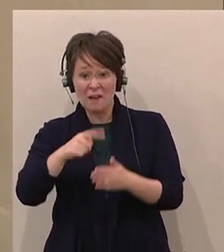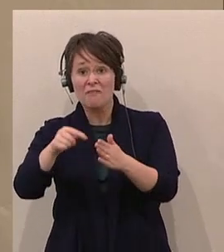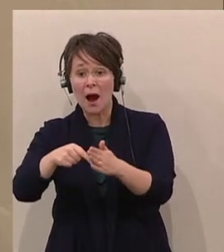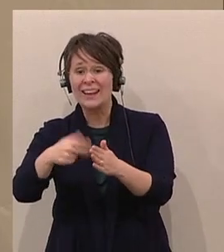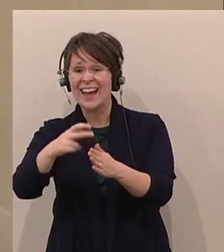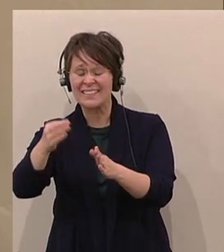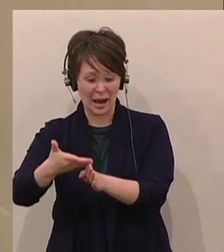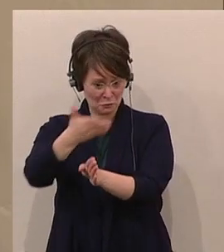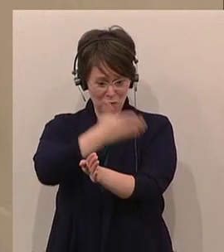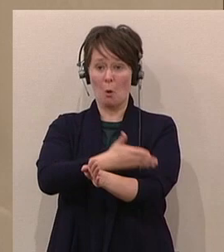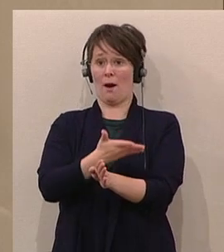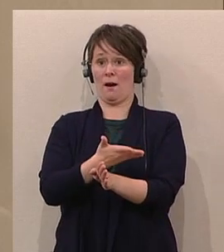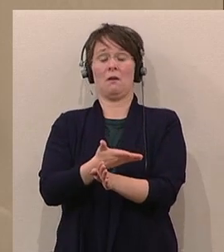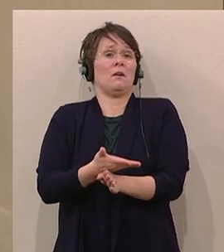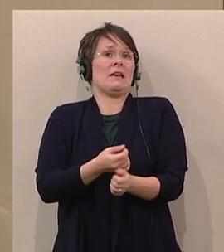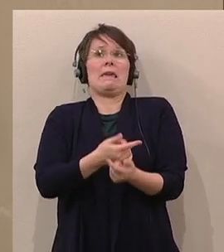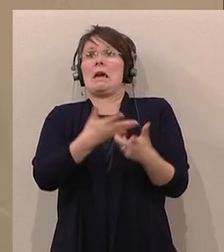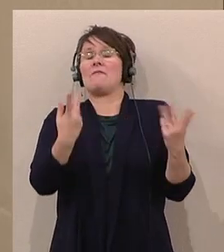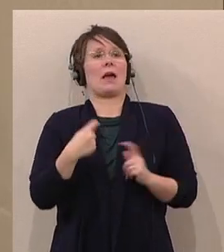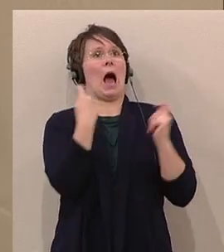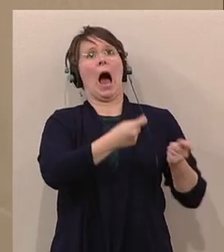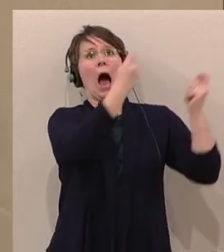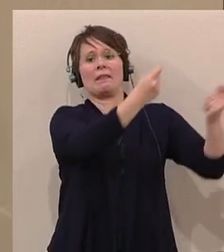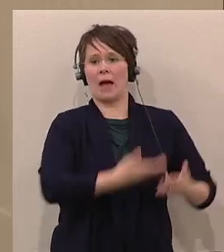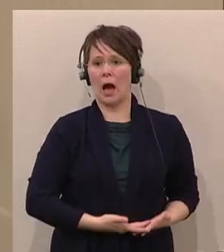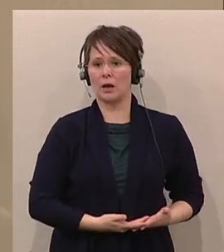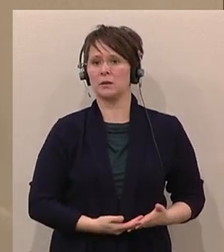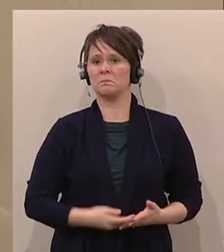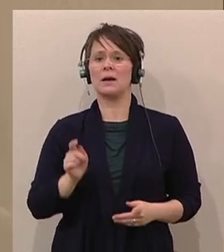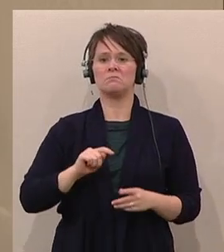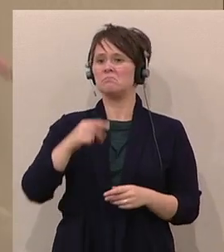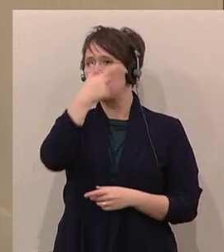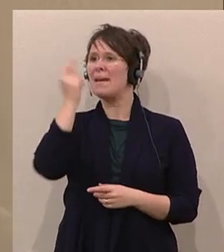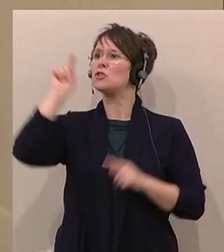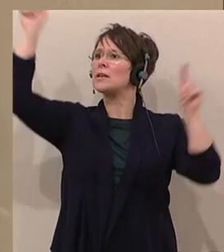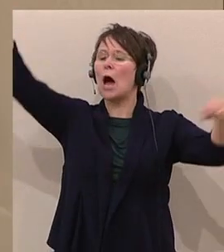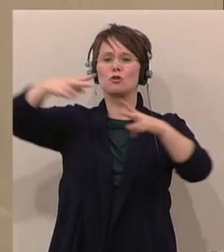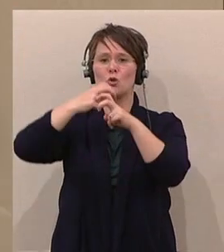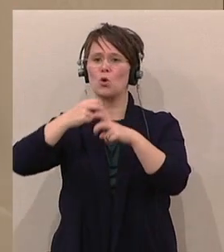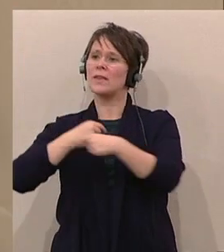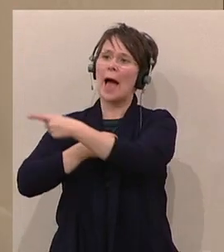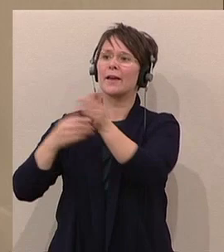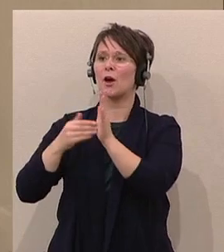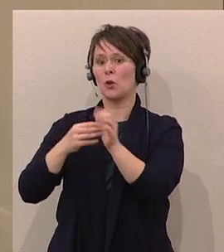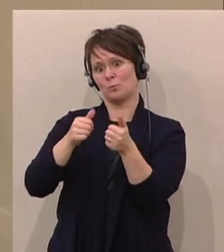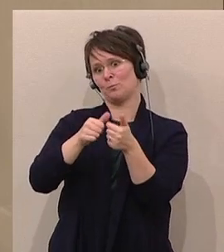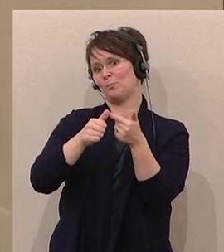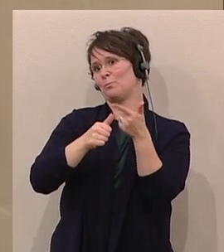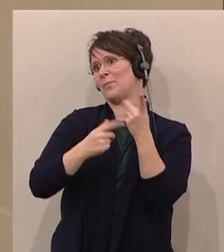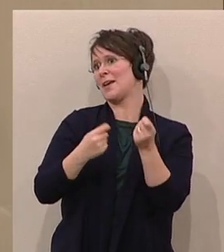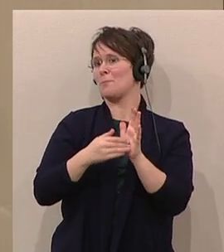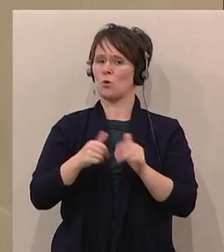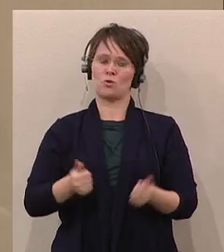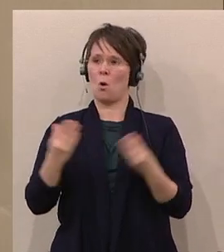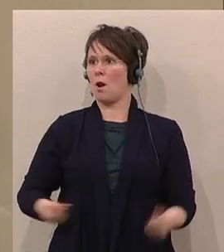Wahl mit irgendwelchen Anträgen her und streuen Sie den Leuten draußen in Österreich Sand in die Augen, wenn Sie es bis jetzt